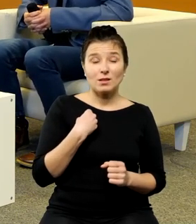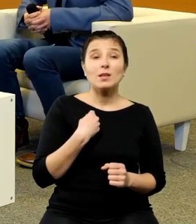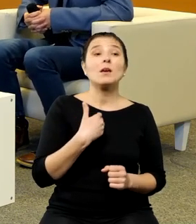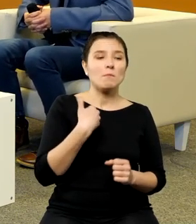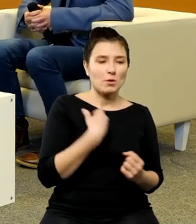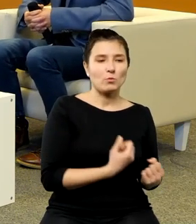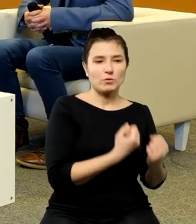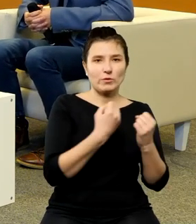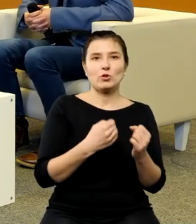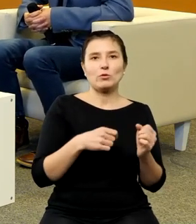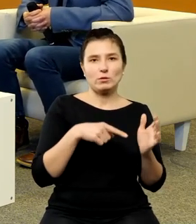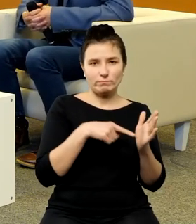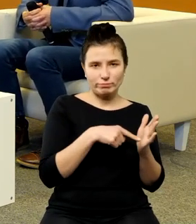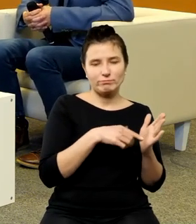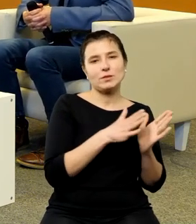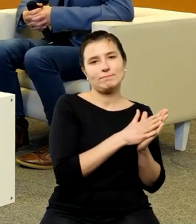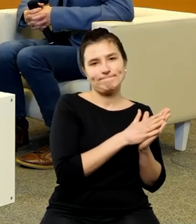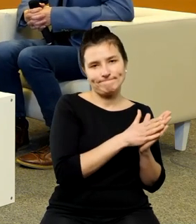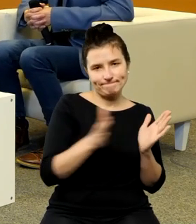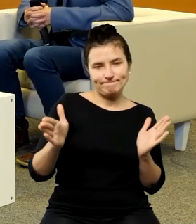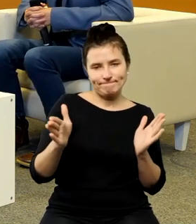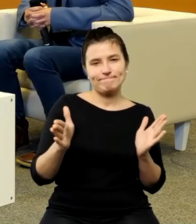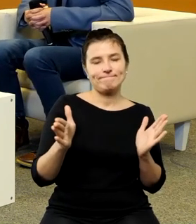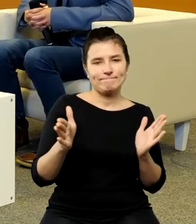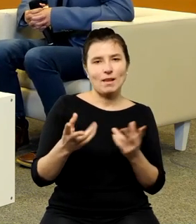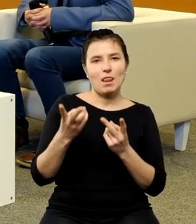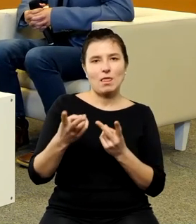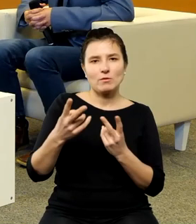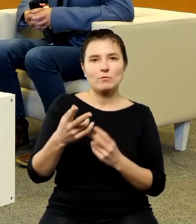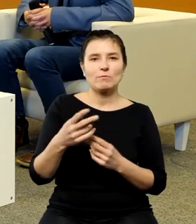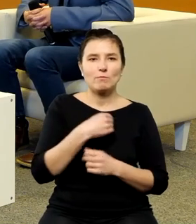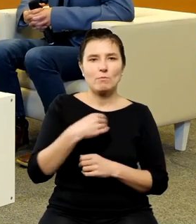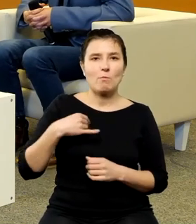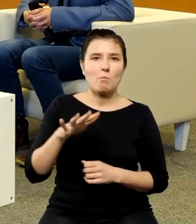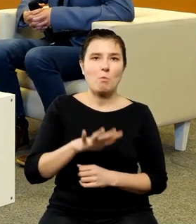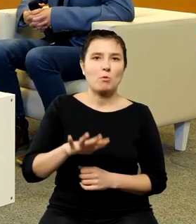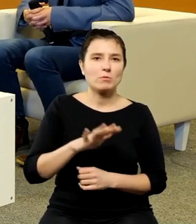powinien choć być może nie wiem Fromburg na przykład